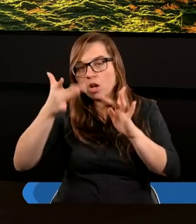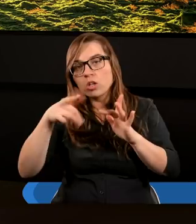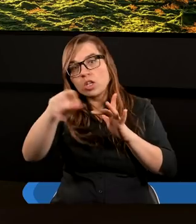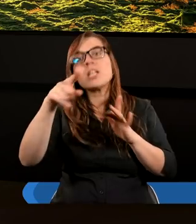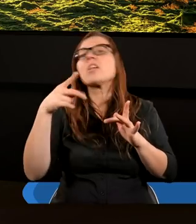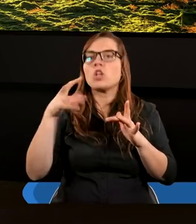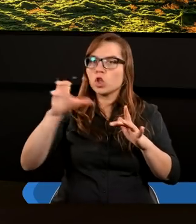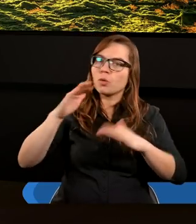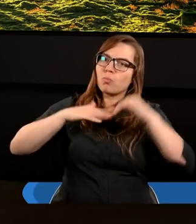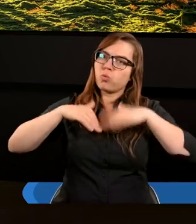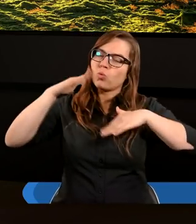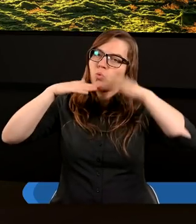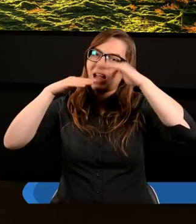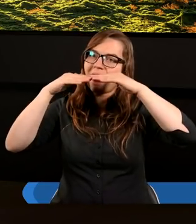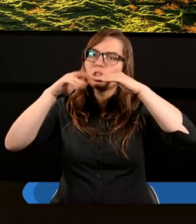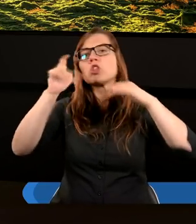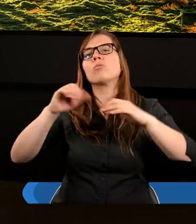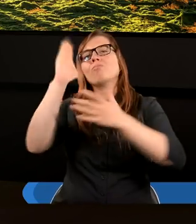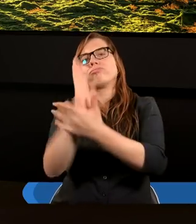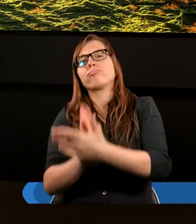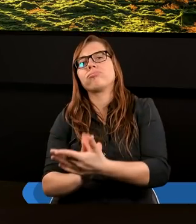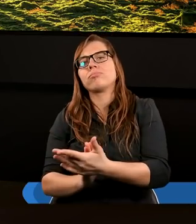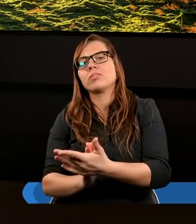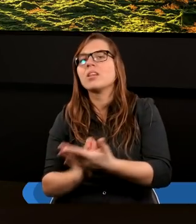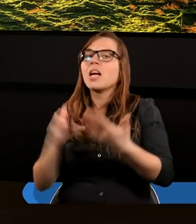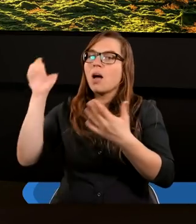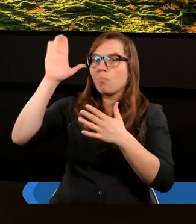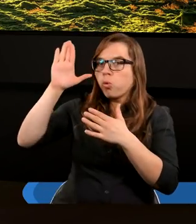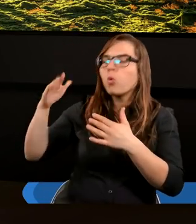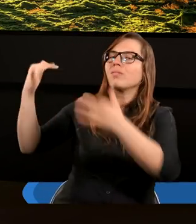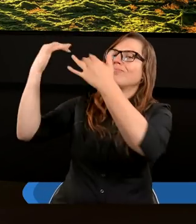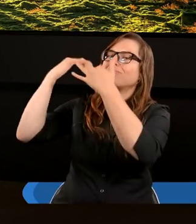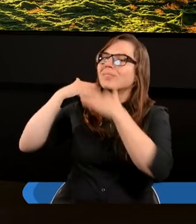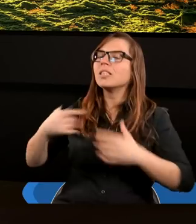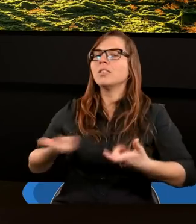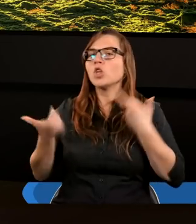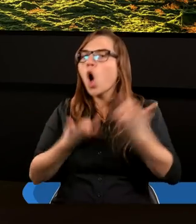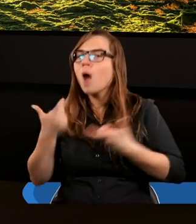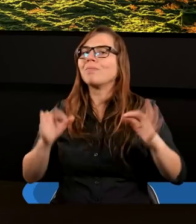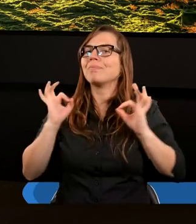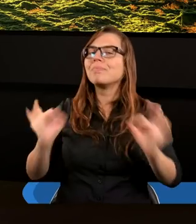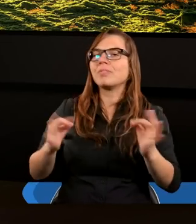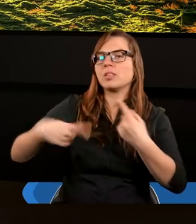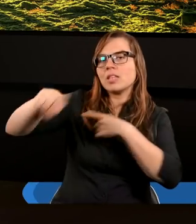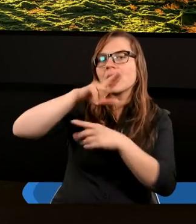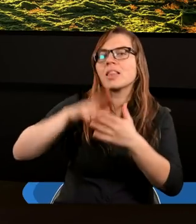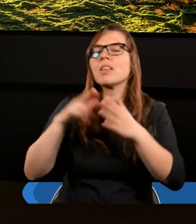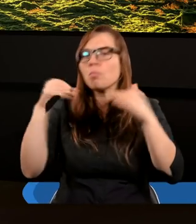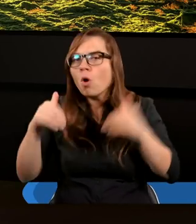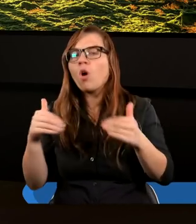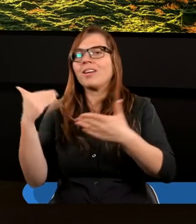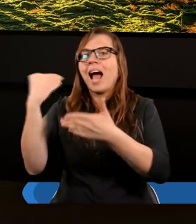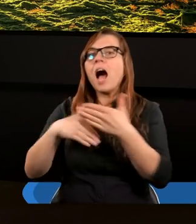budujesz, czy burzysz? I niech Pan sprawi, żebyśmy wszyscy na koniec